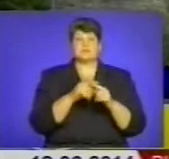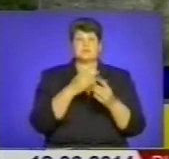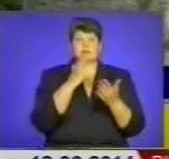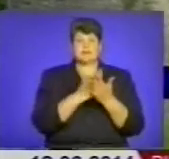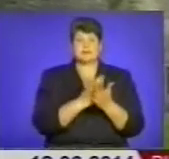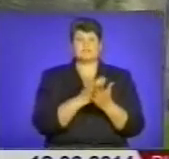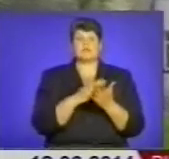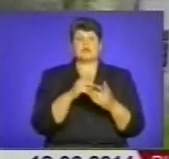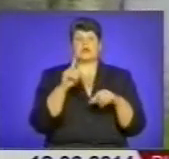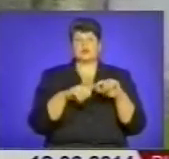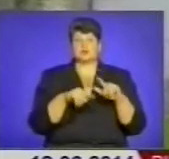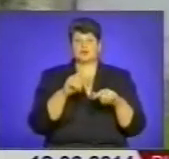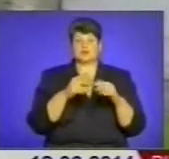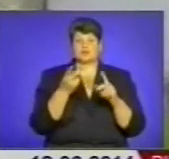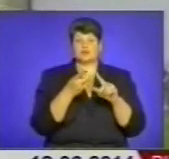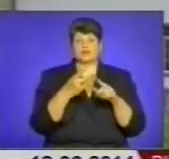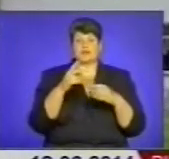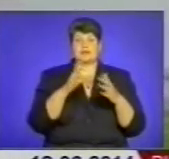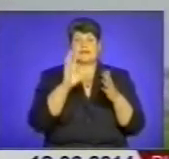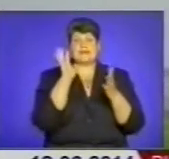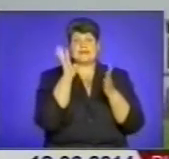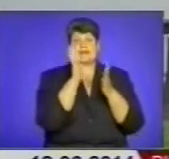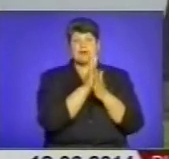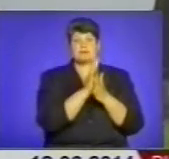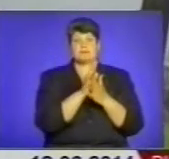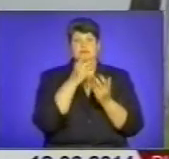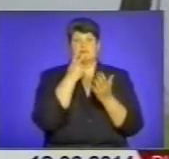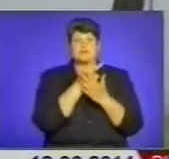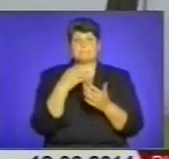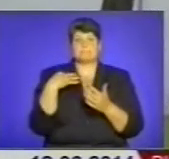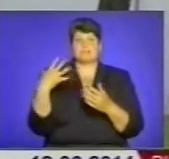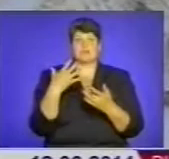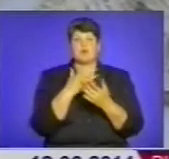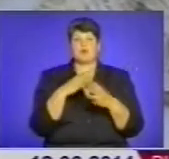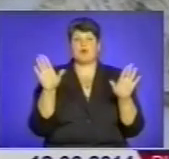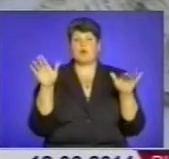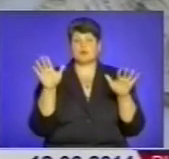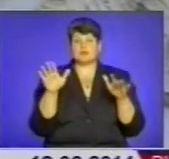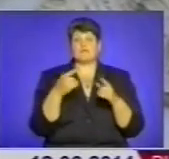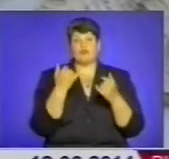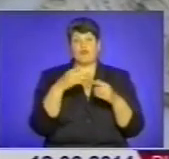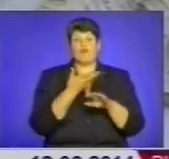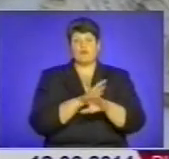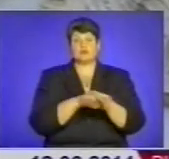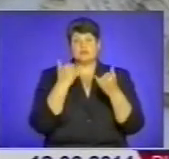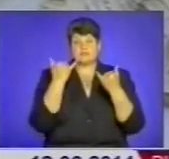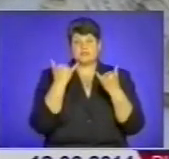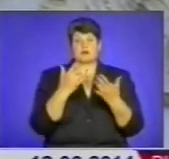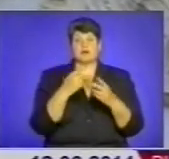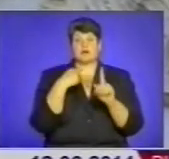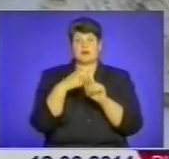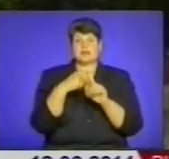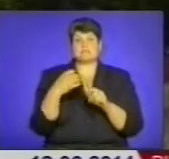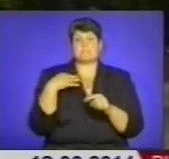Добра Слава є Друга Спадщина та герб із символом Білого Орла. У Польщі і досі хрест Білого Орла, заснований останнім королем,